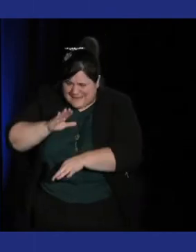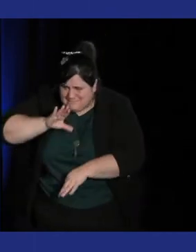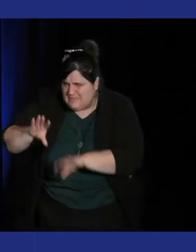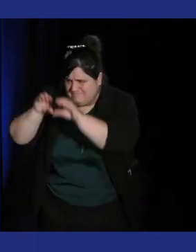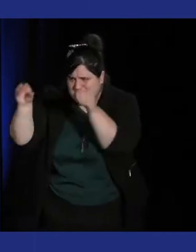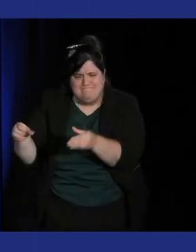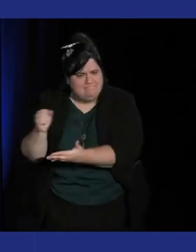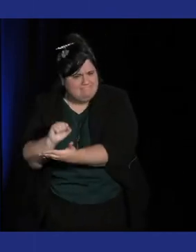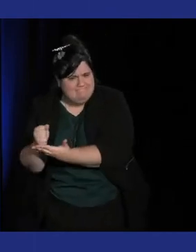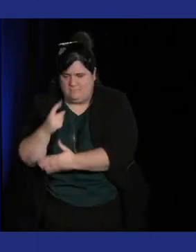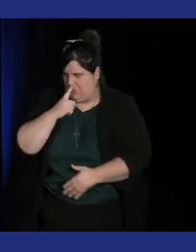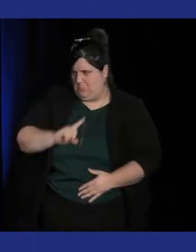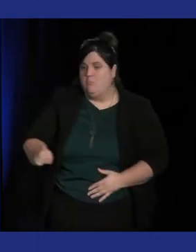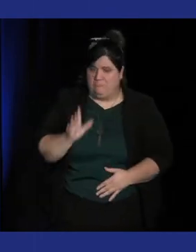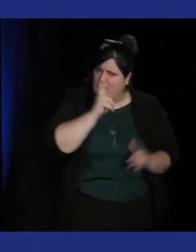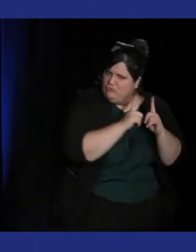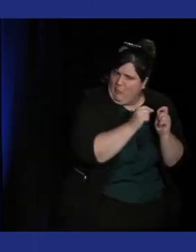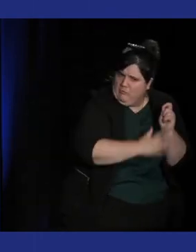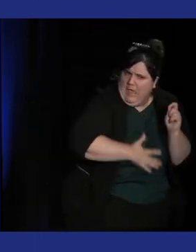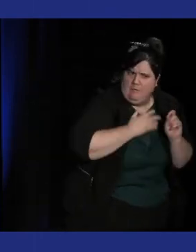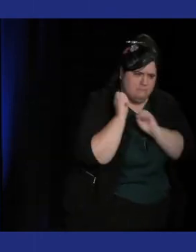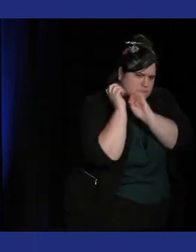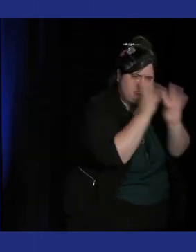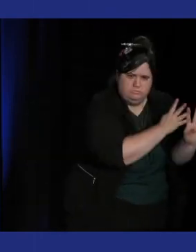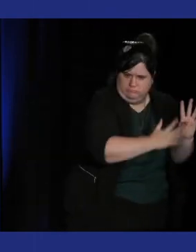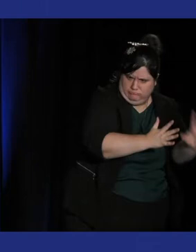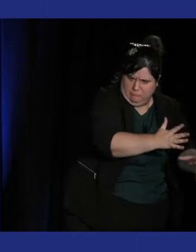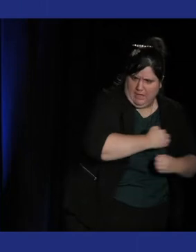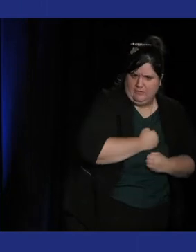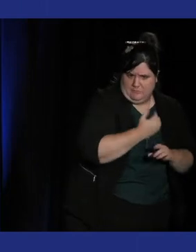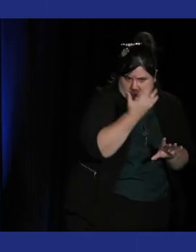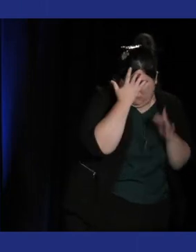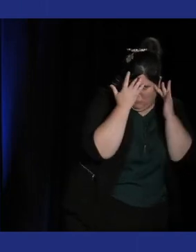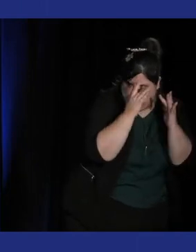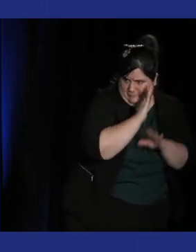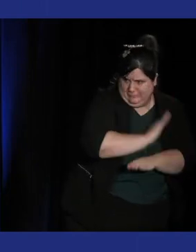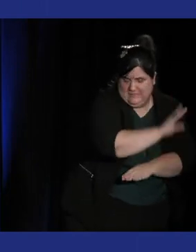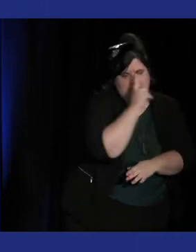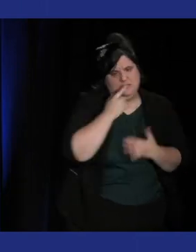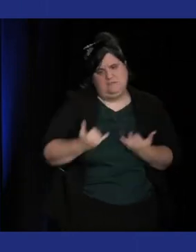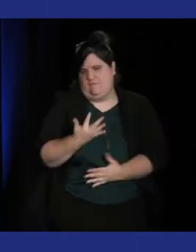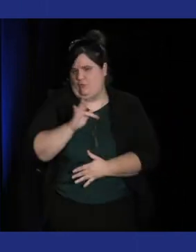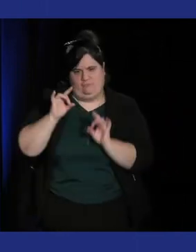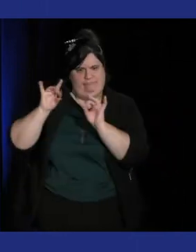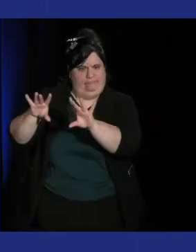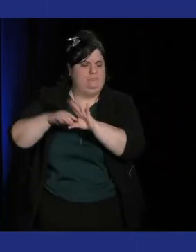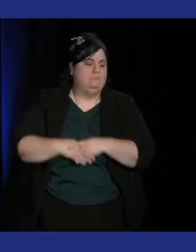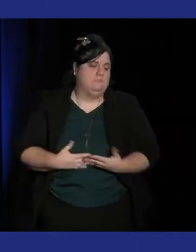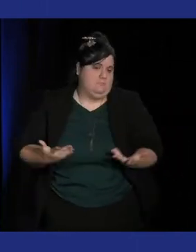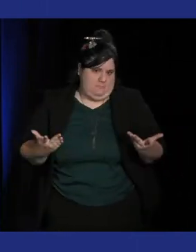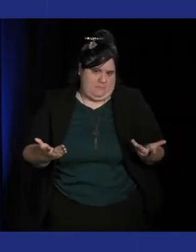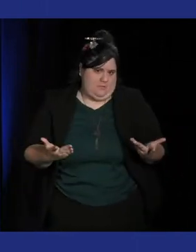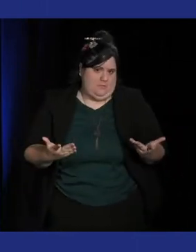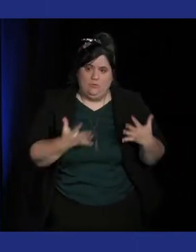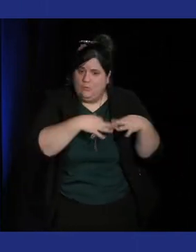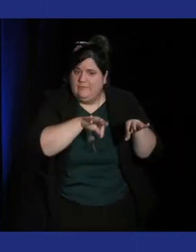'au final c'était assez populaire et communément accepté. Et donc qui dit salle d'arcade dit machine dédiée.